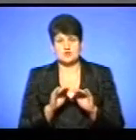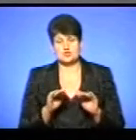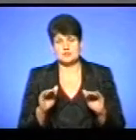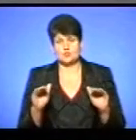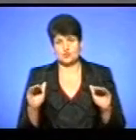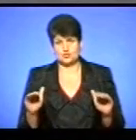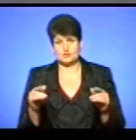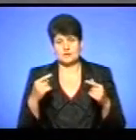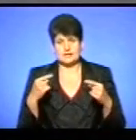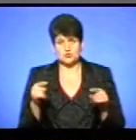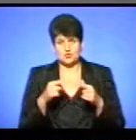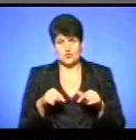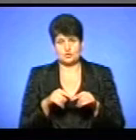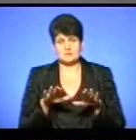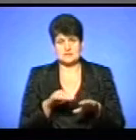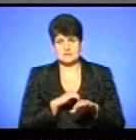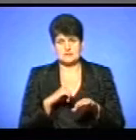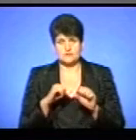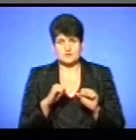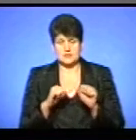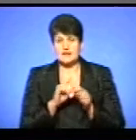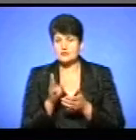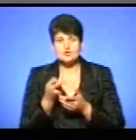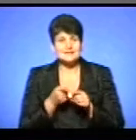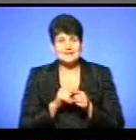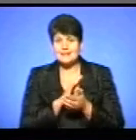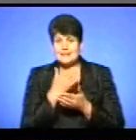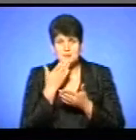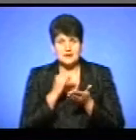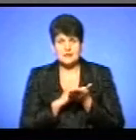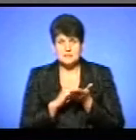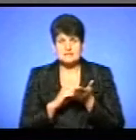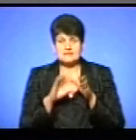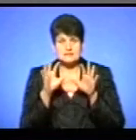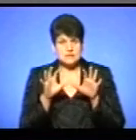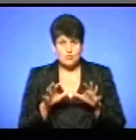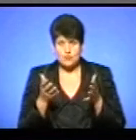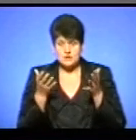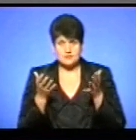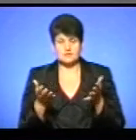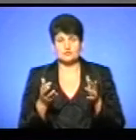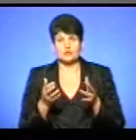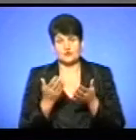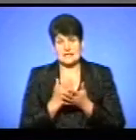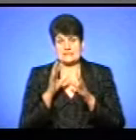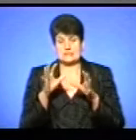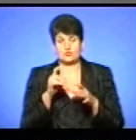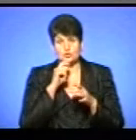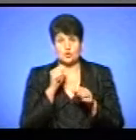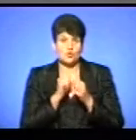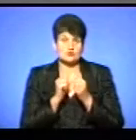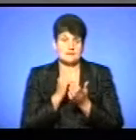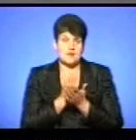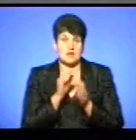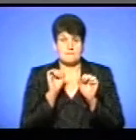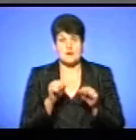іншого органу місцевого самолідування. Але якщо це десь не прописано законодавчо, то можна і, так, є закон України, що кожен має право